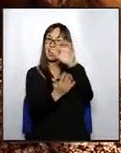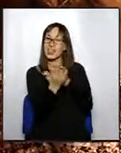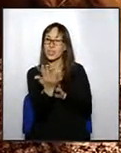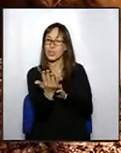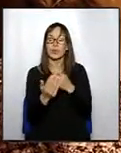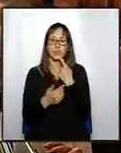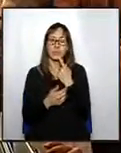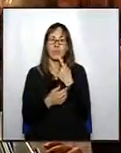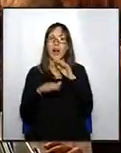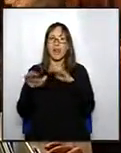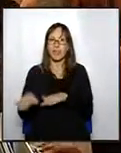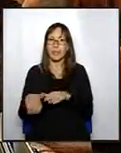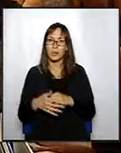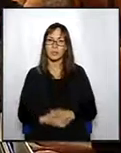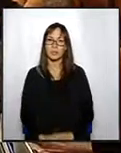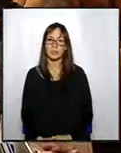Vots a favor?